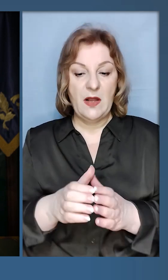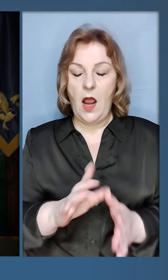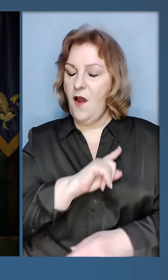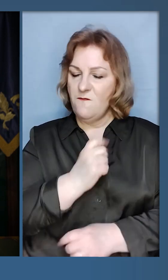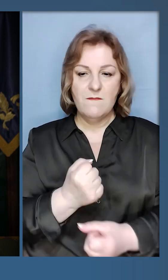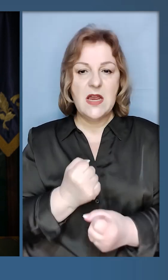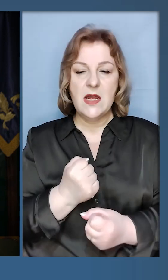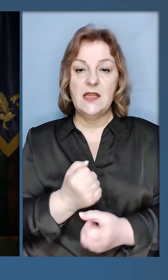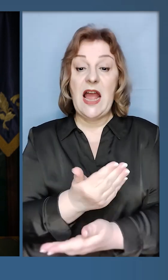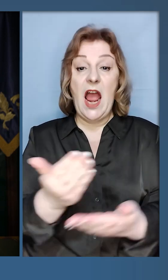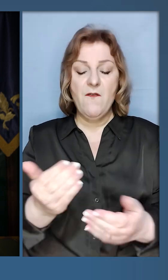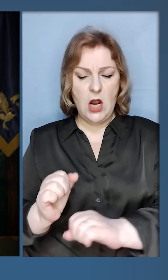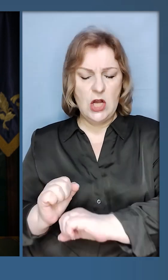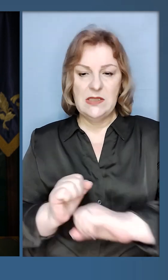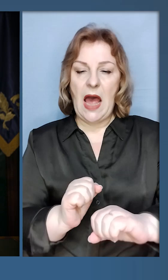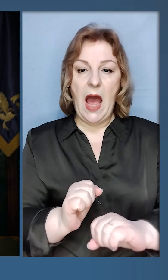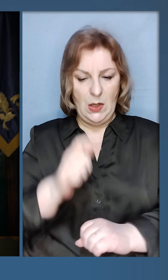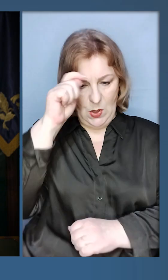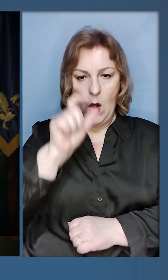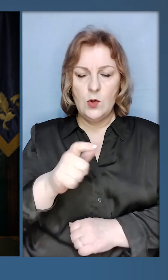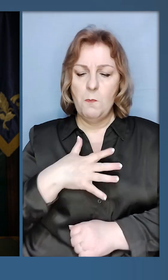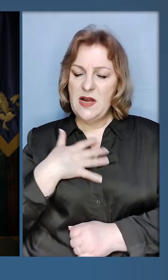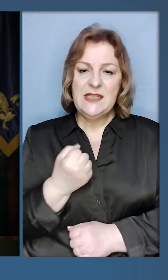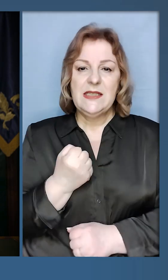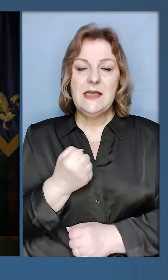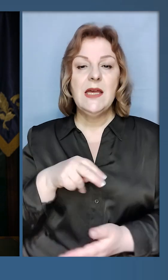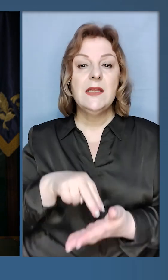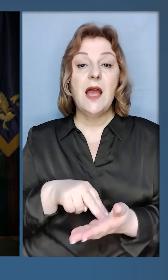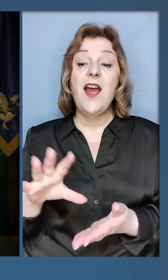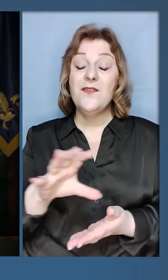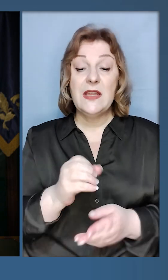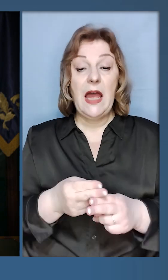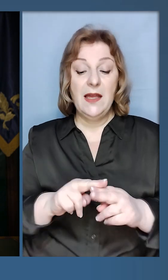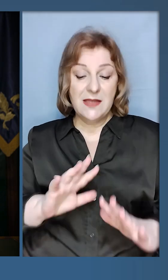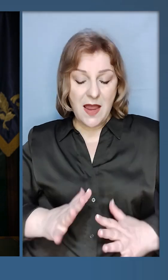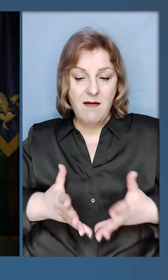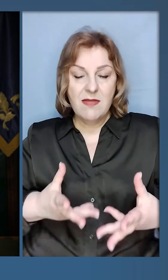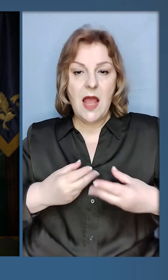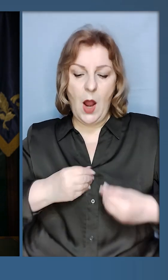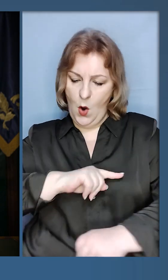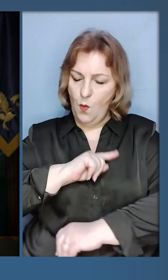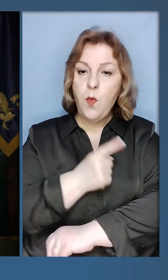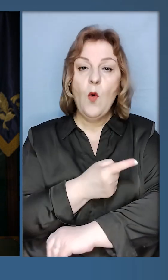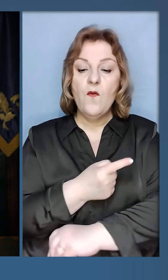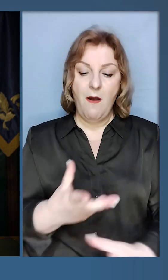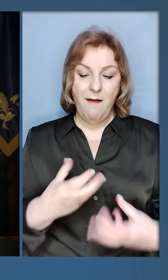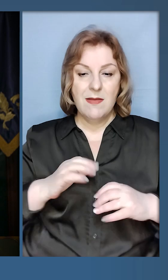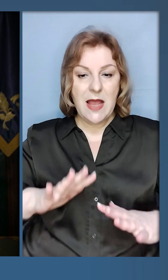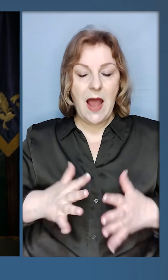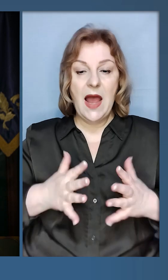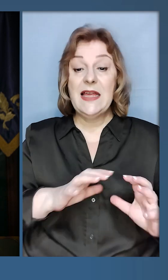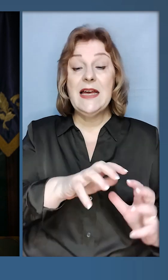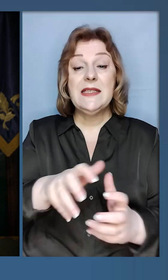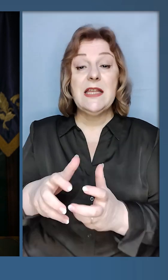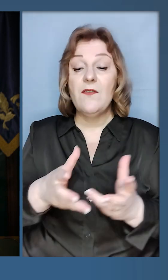окрема механізована бригада, міцність вашого захисту, хлопці. І стійкість все це надихає, надихає